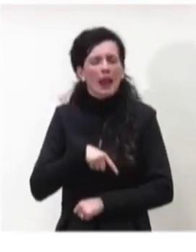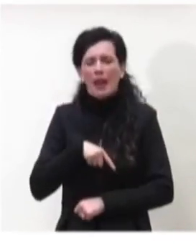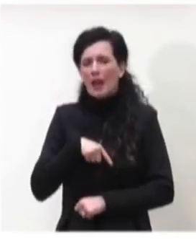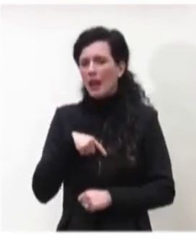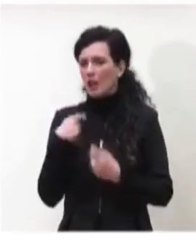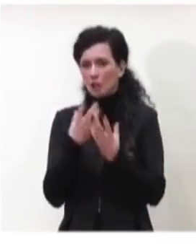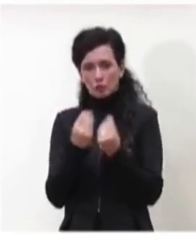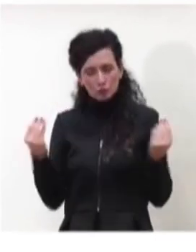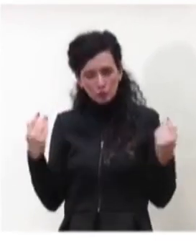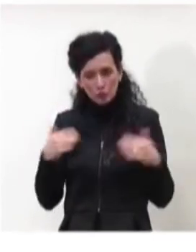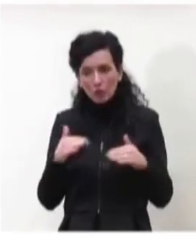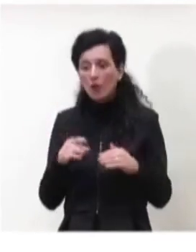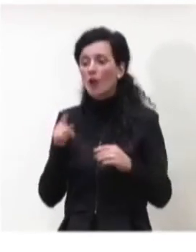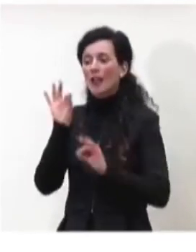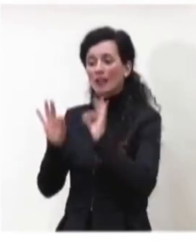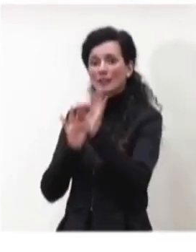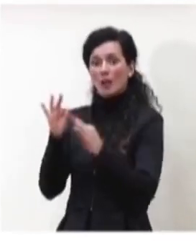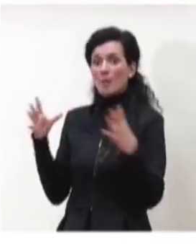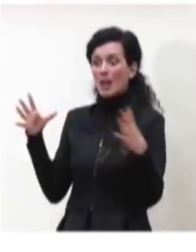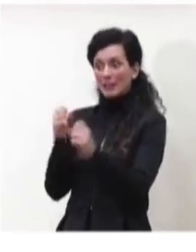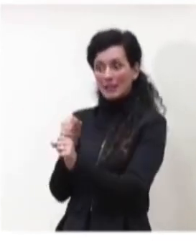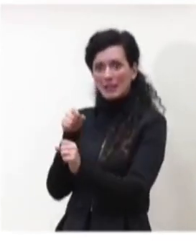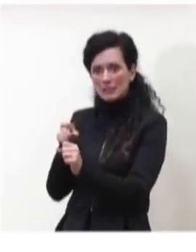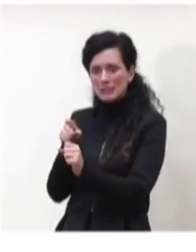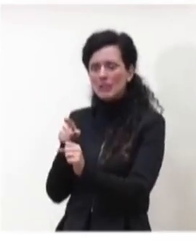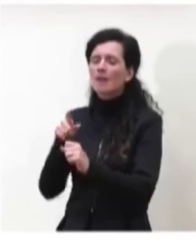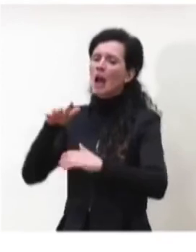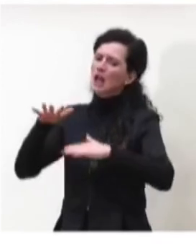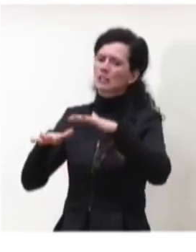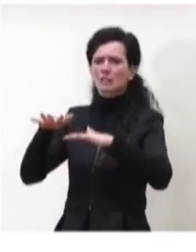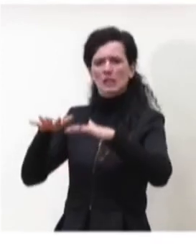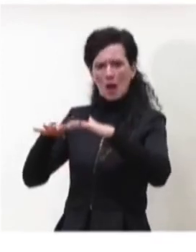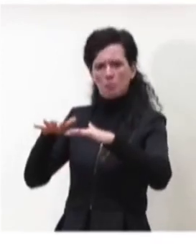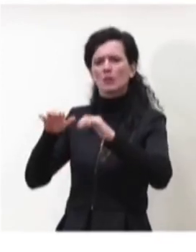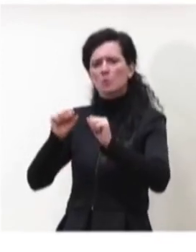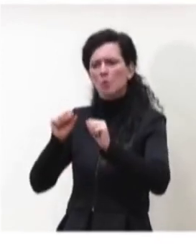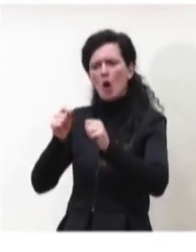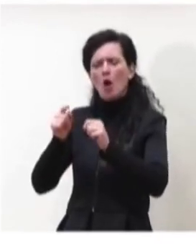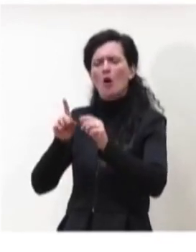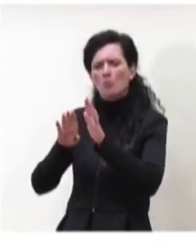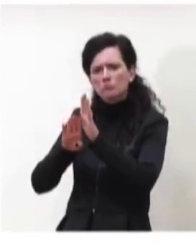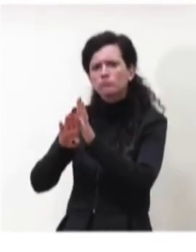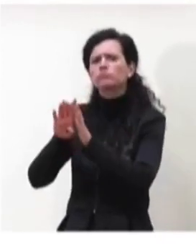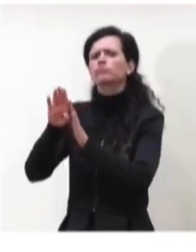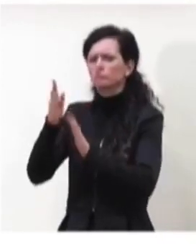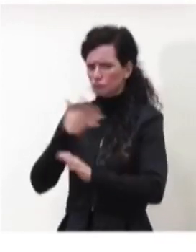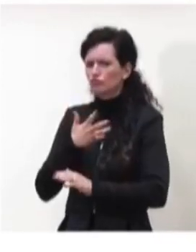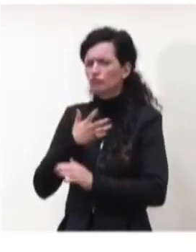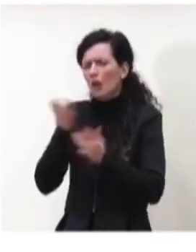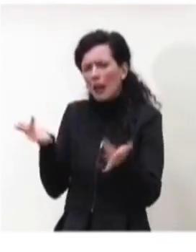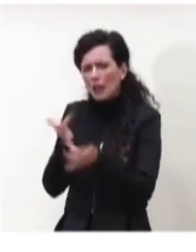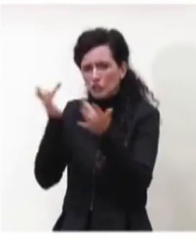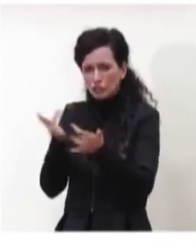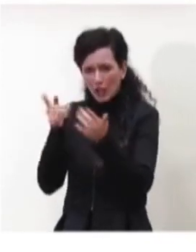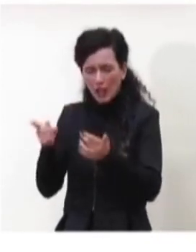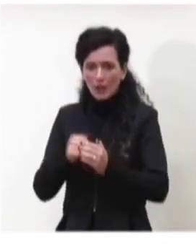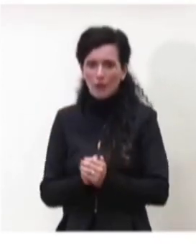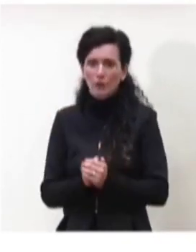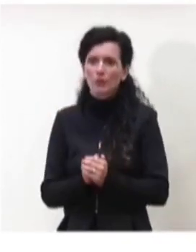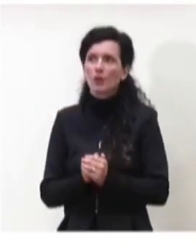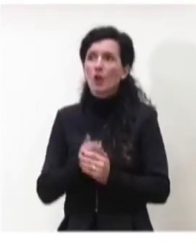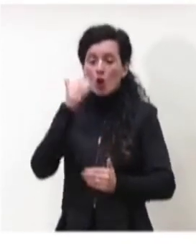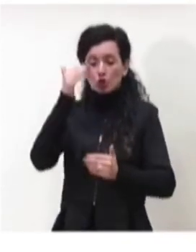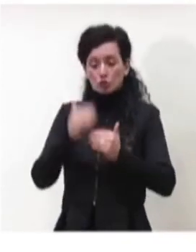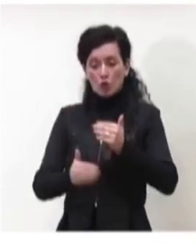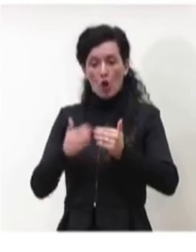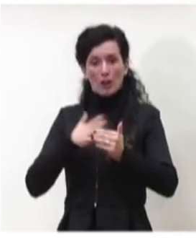nel caso invece della terapia intensiva siamo stabili forse in una leggera ricrescita. Tradotto rispetto alle nostre soglie